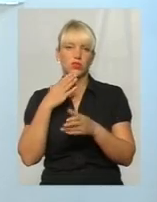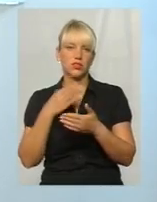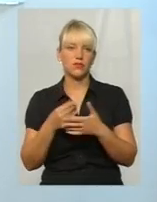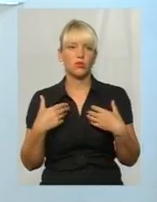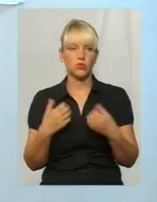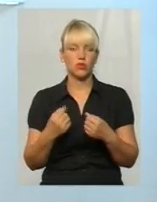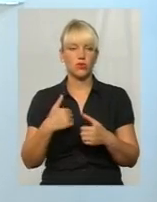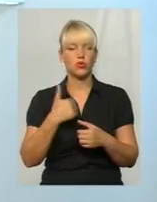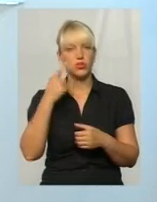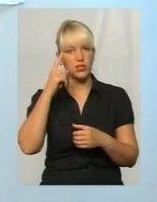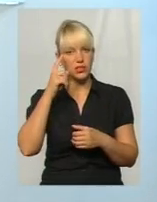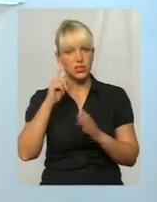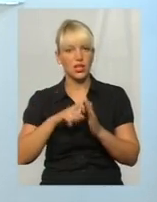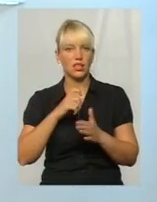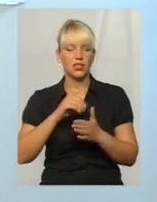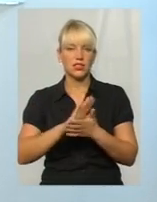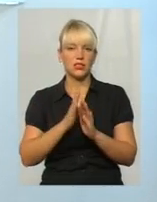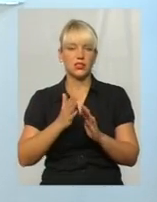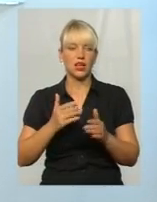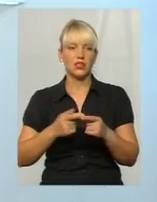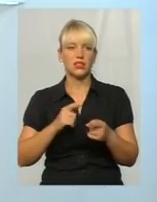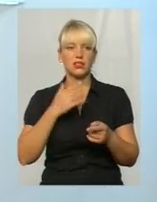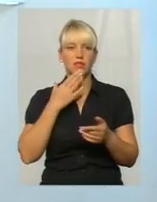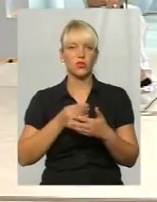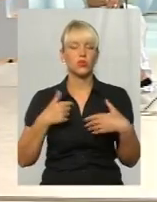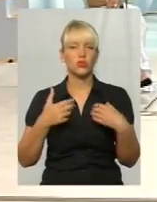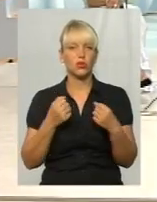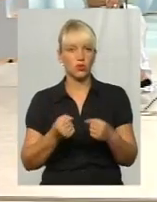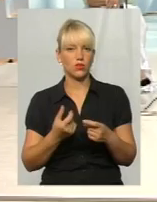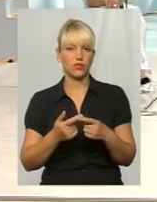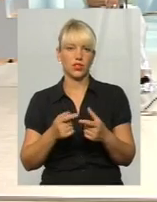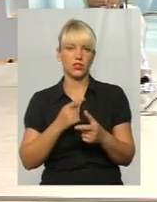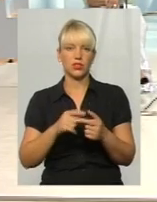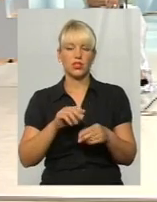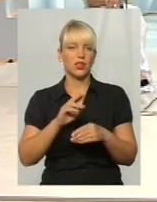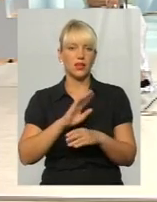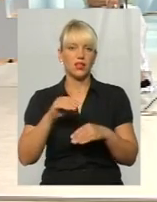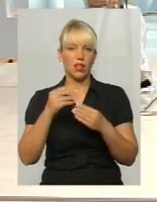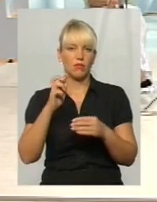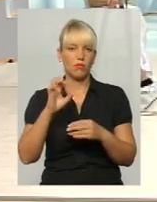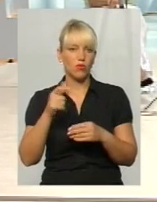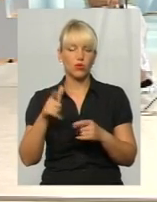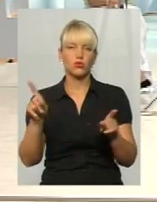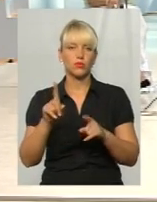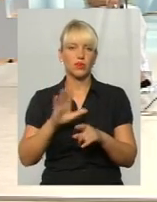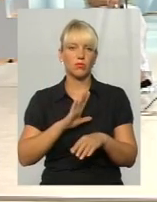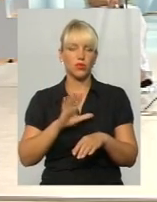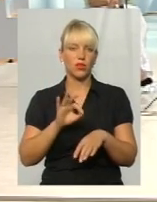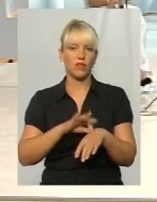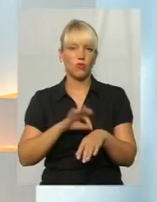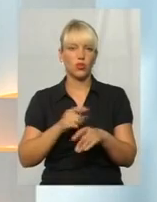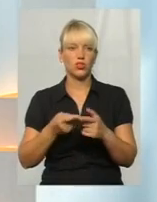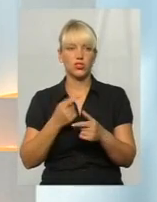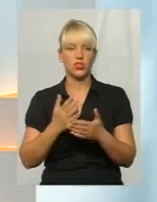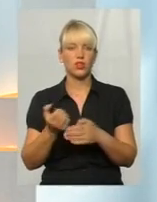хоче знати стан речей, чи не доведе Господь вона не хвора або ж не є носієм цієї інфекції?